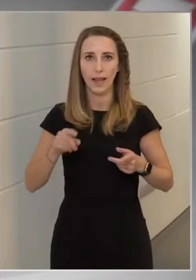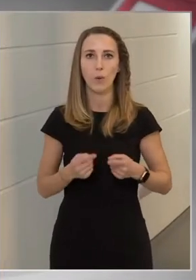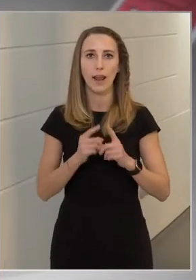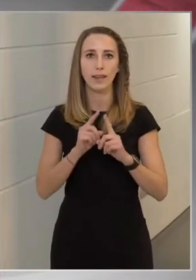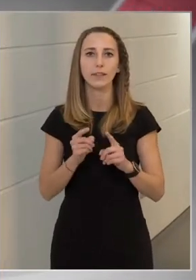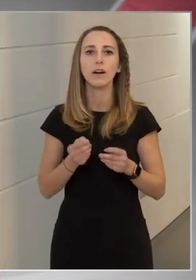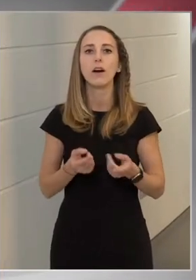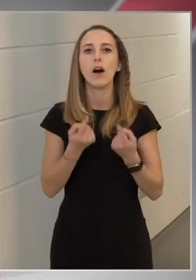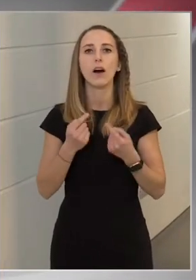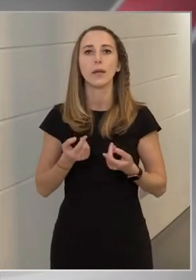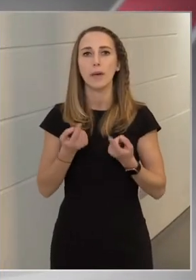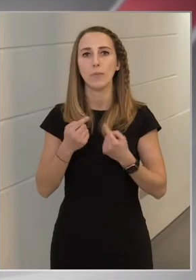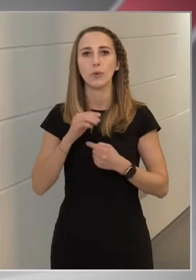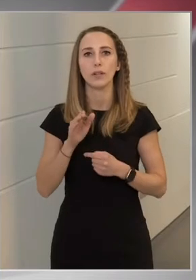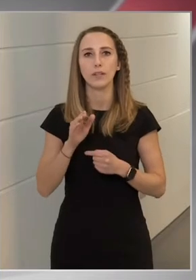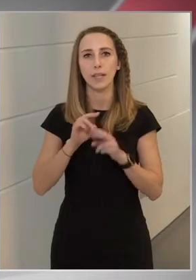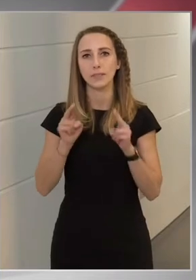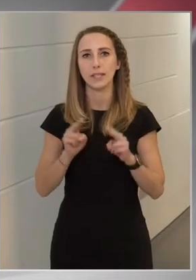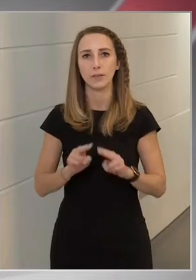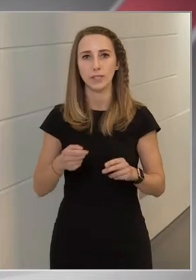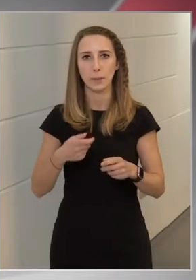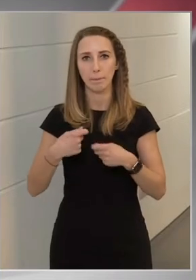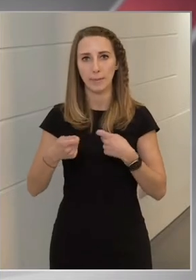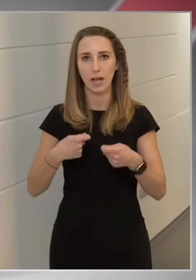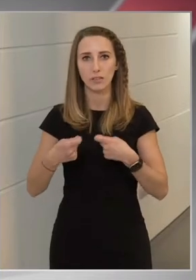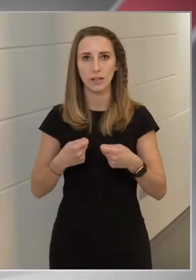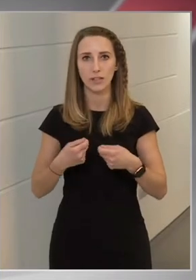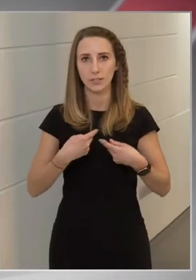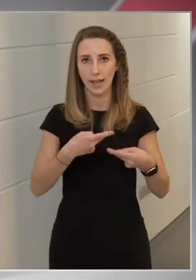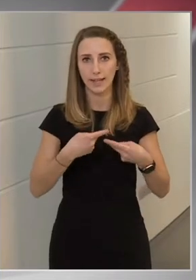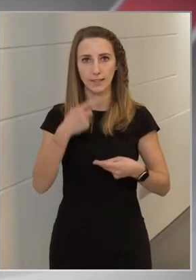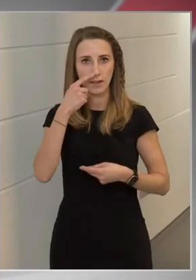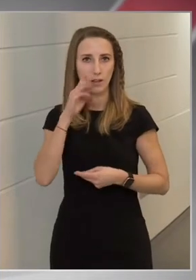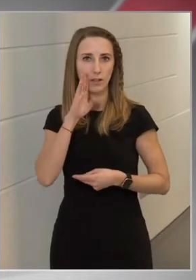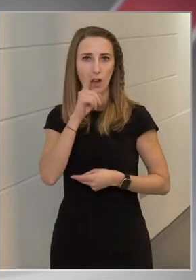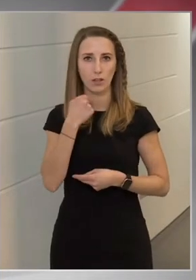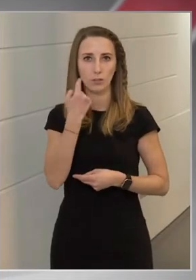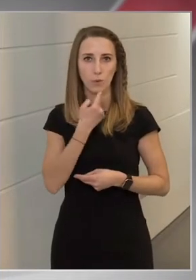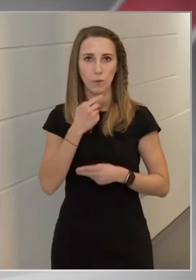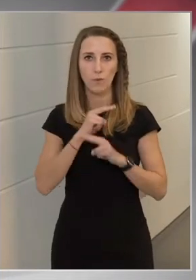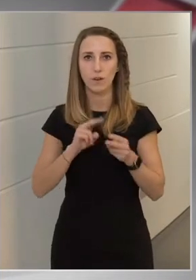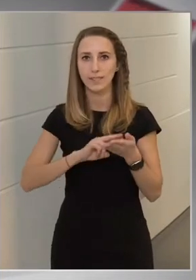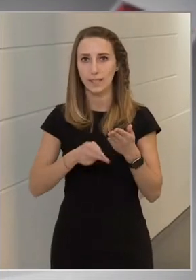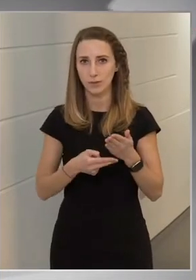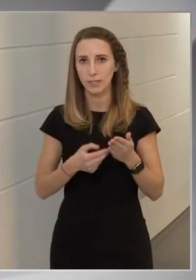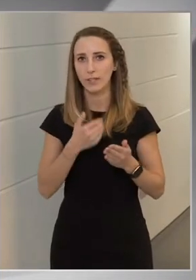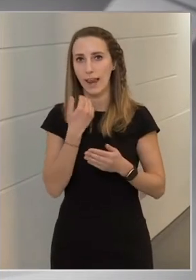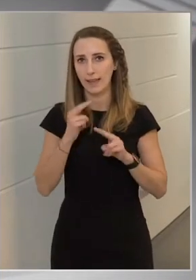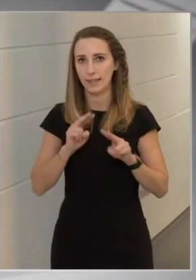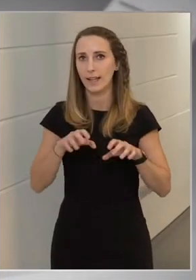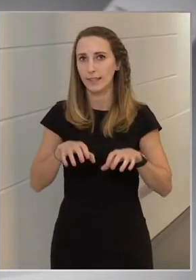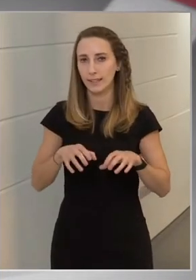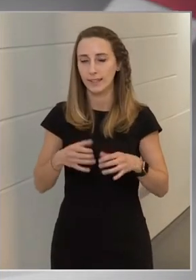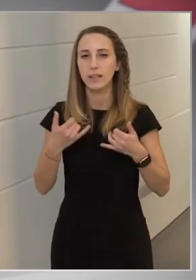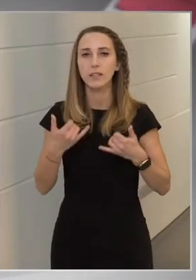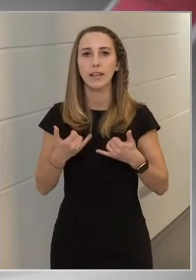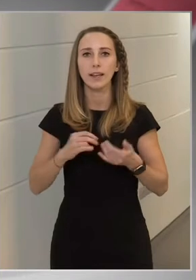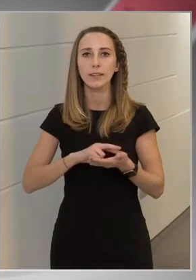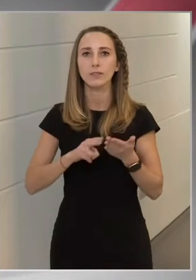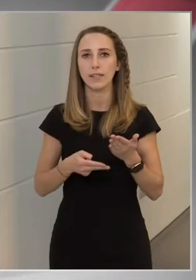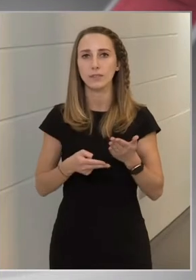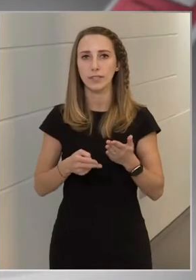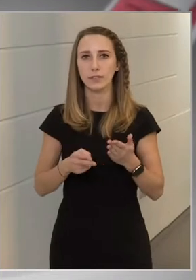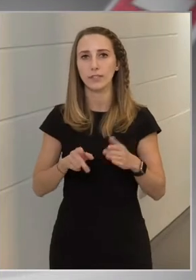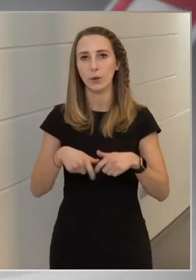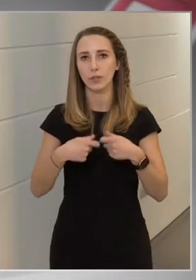nemzetközi piacra is szállít. Elsősorban a NATO-val van olyan szerződésük, aminek eleget kell, hogy tegyenek, és a jelenlegi szerződéses